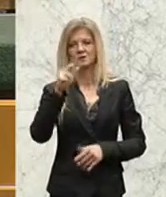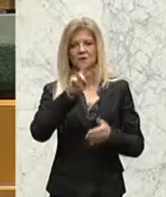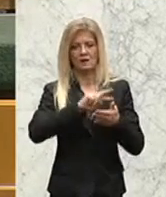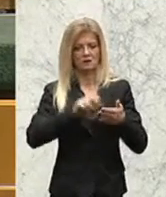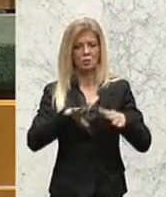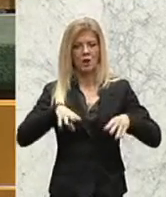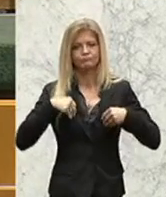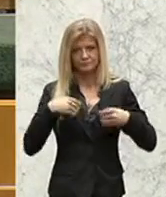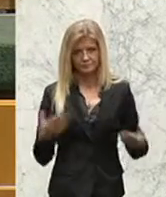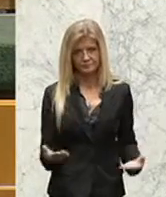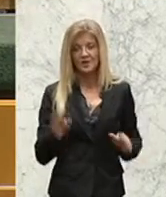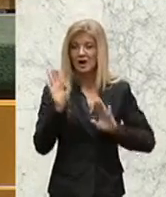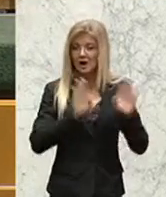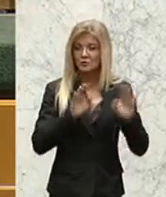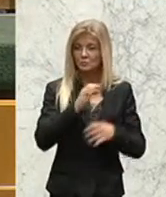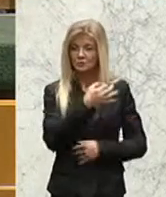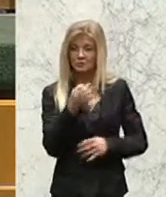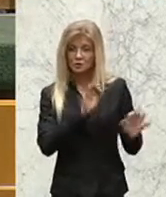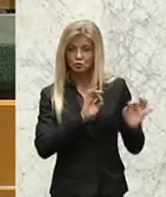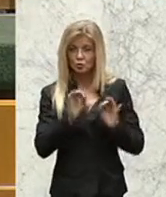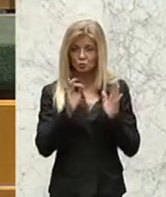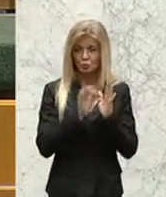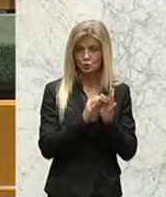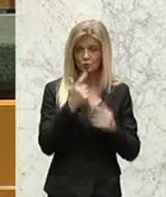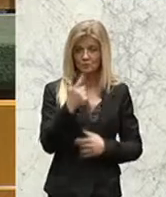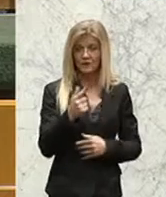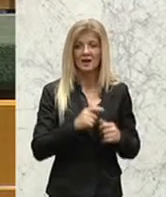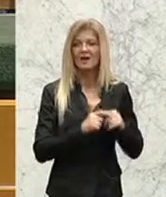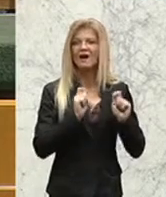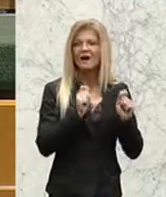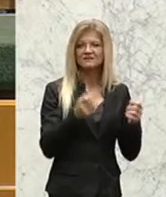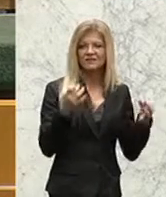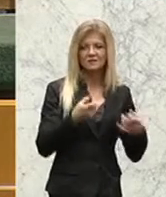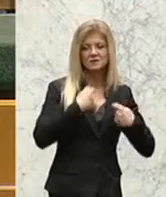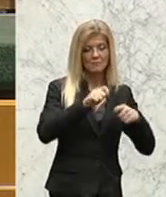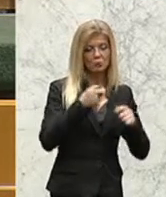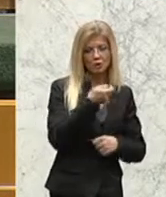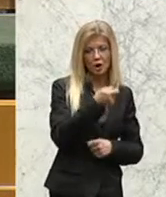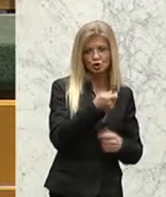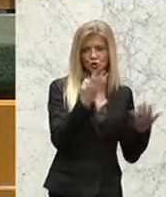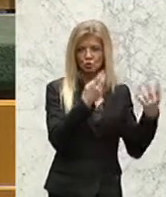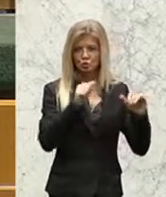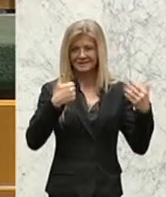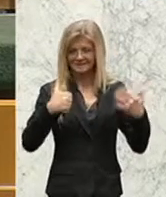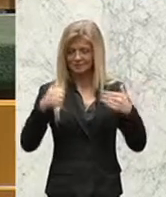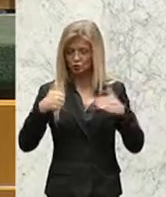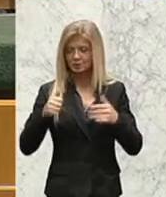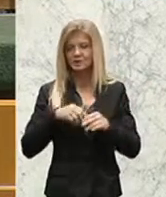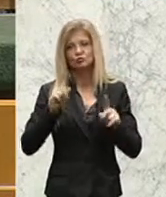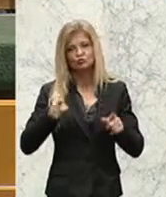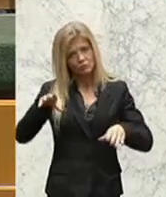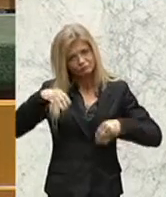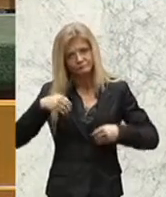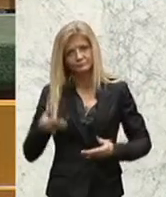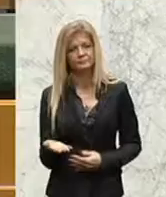Abstimmung über Tagesordnungspunkt 2. Antrag des Bautenausschusses, seinen Bericht 966 der Beilagen zur Kenntnis zu